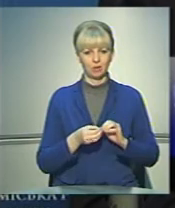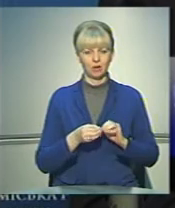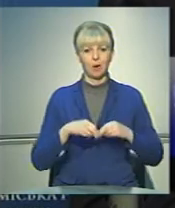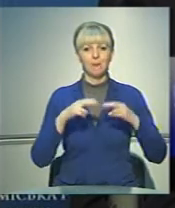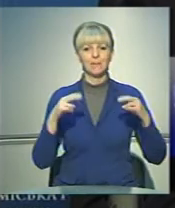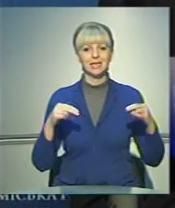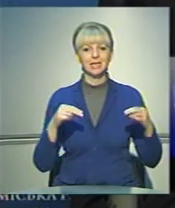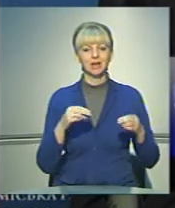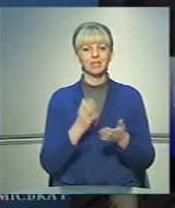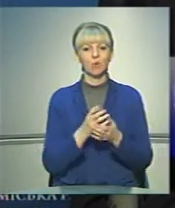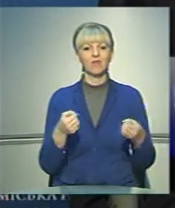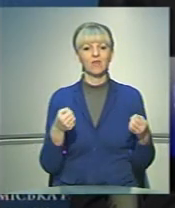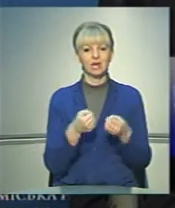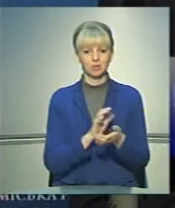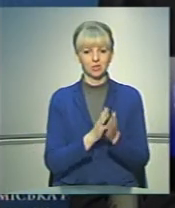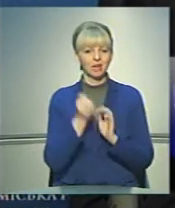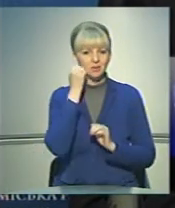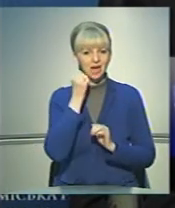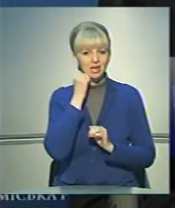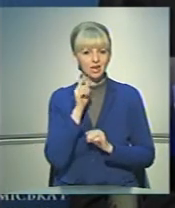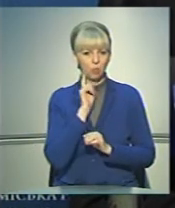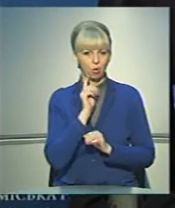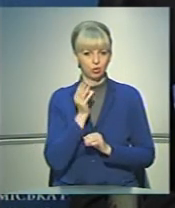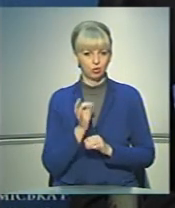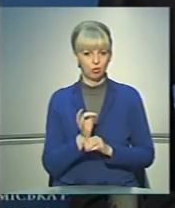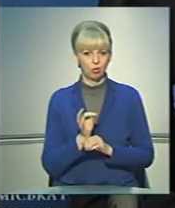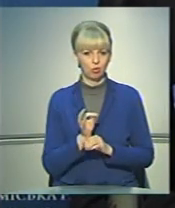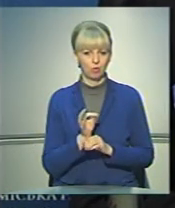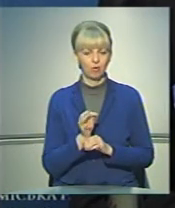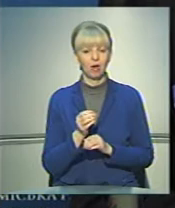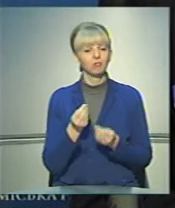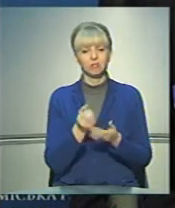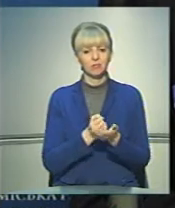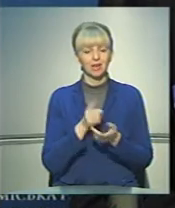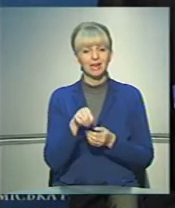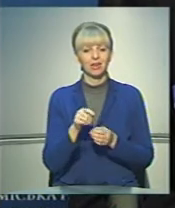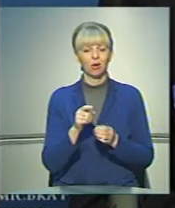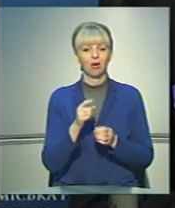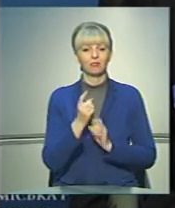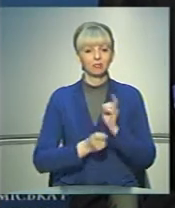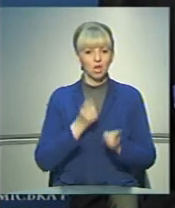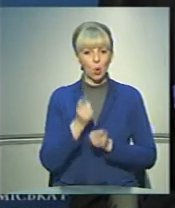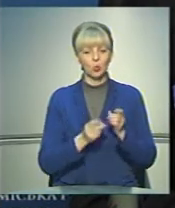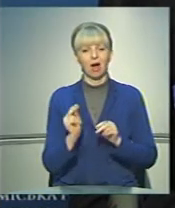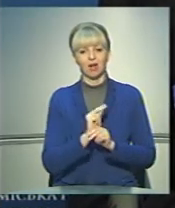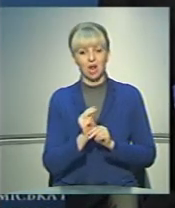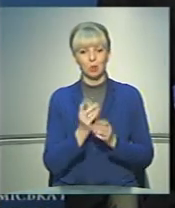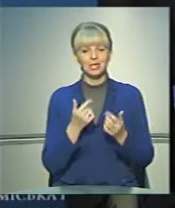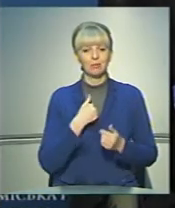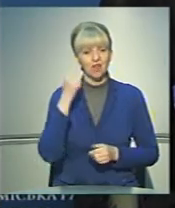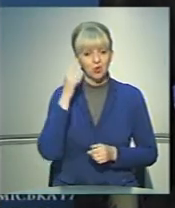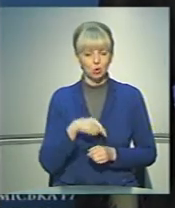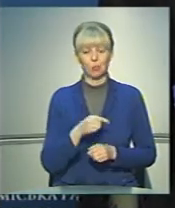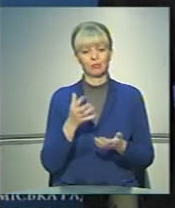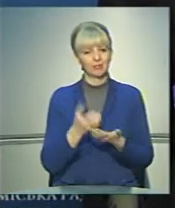міст знаходиться в аварійному стані, старий, поки що ресурсів на його реконструкцію, ремонт, наскільки мені